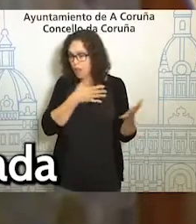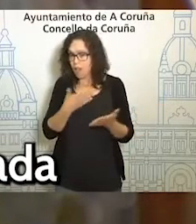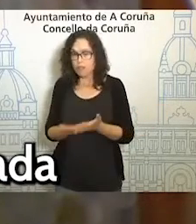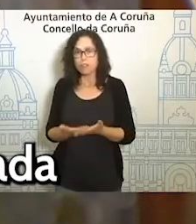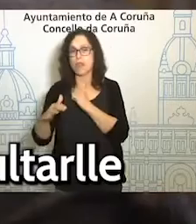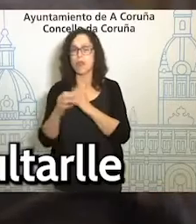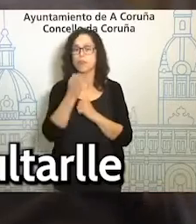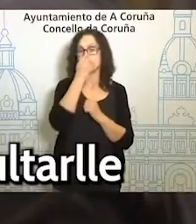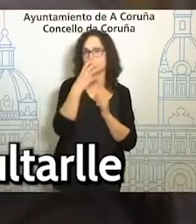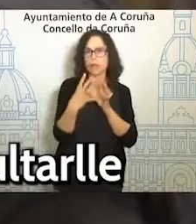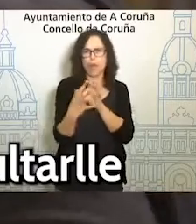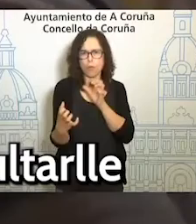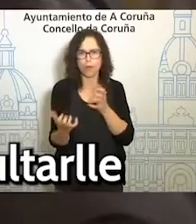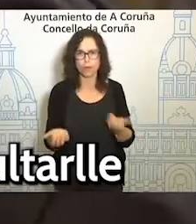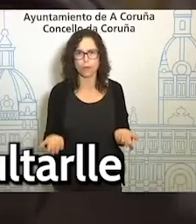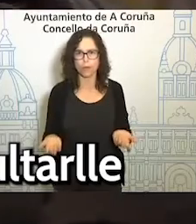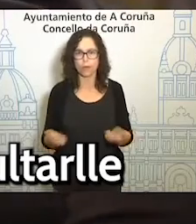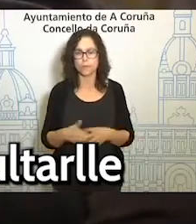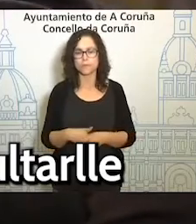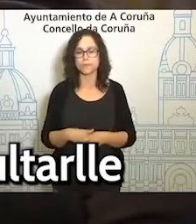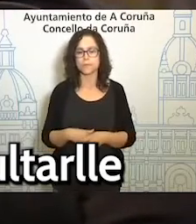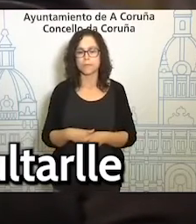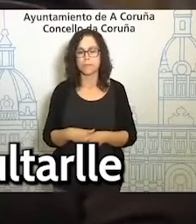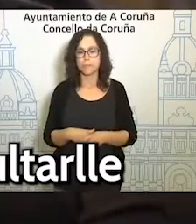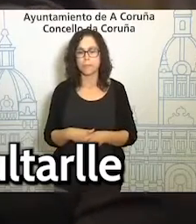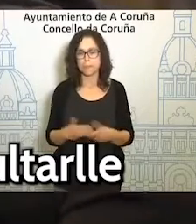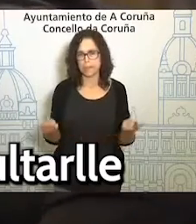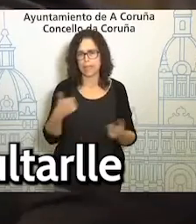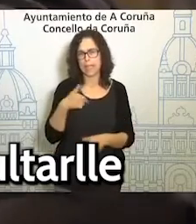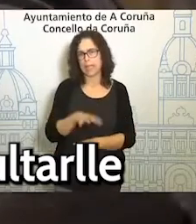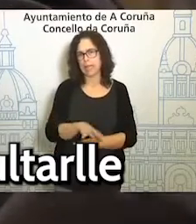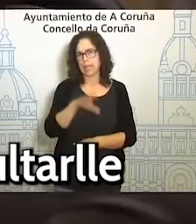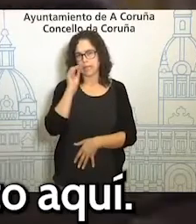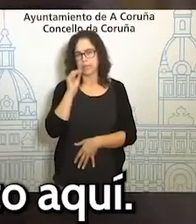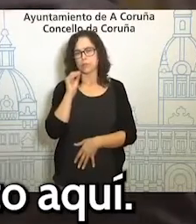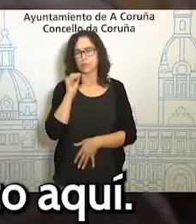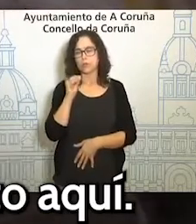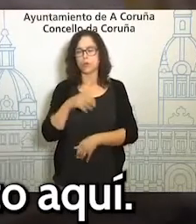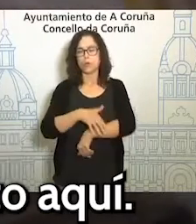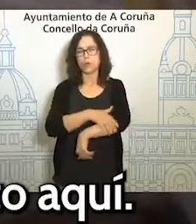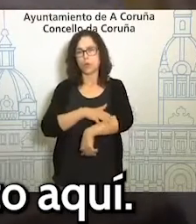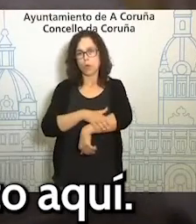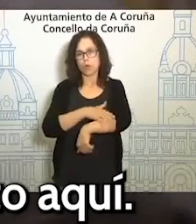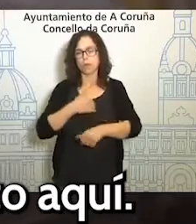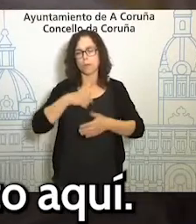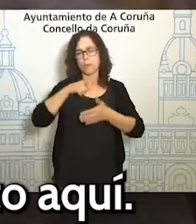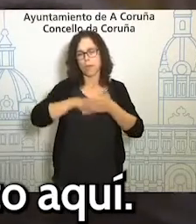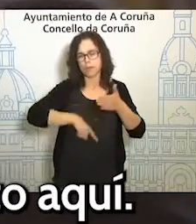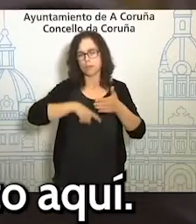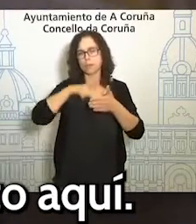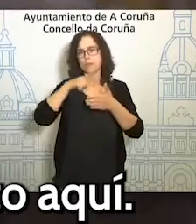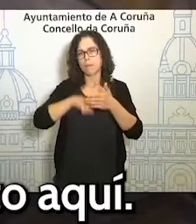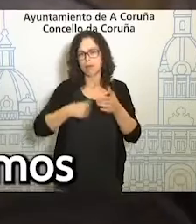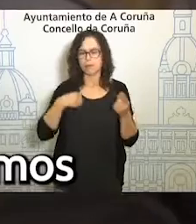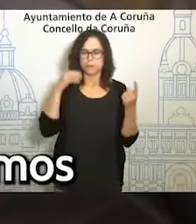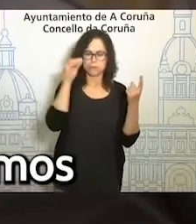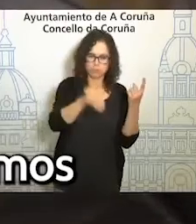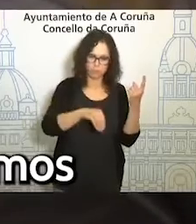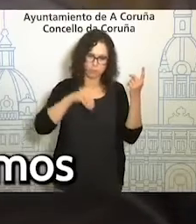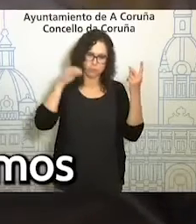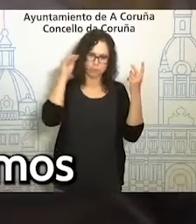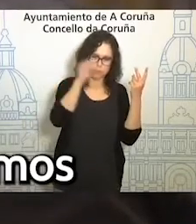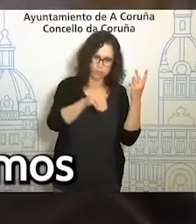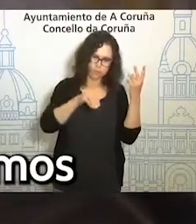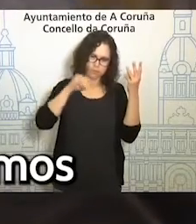nada mudou. Eu xa comprendo que ten que resultarlle cansino ao goberno que mes a mes traíamos este asunto aquí. Nos,